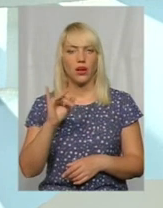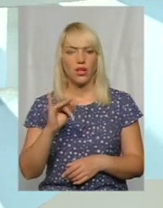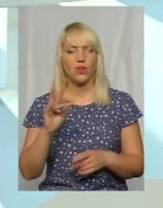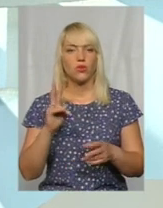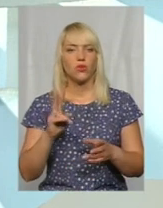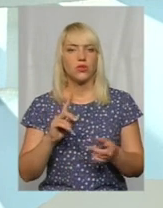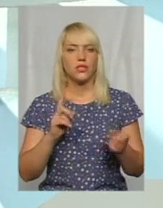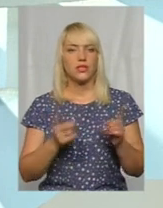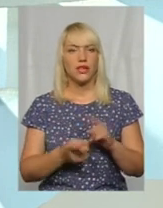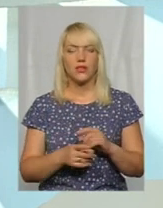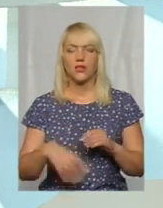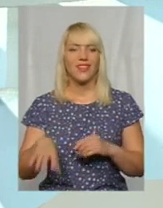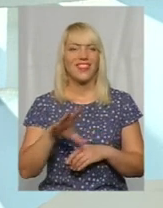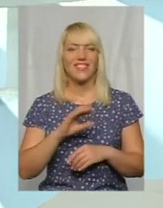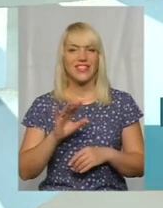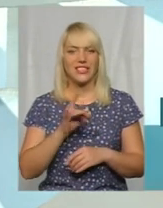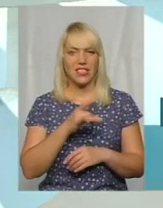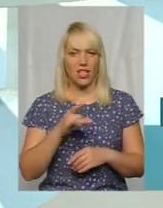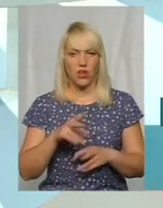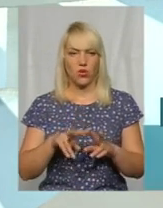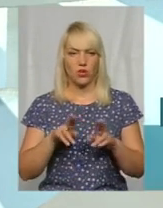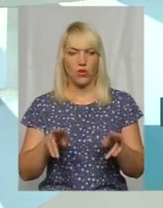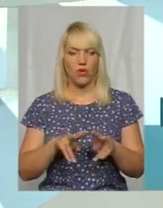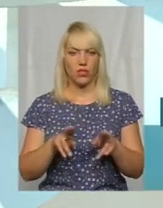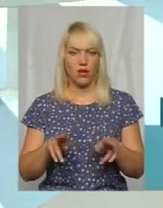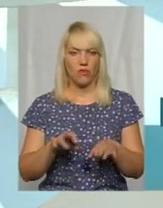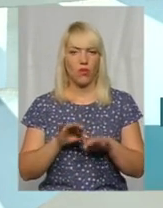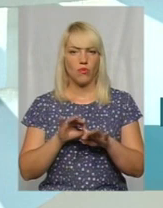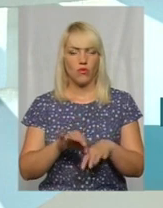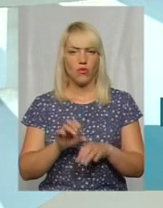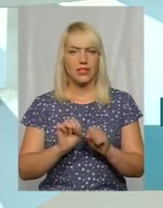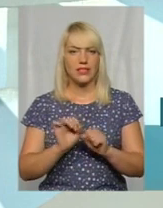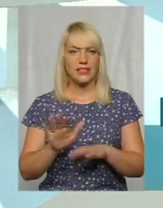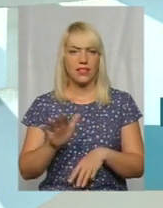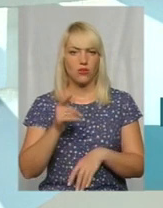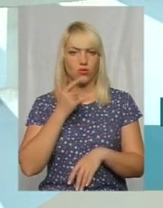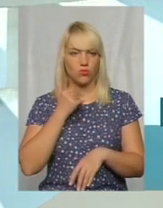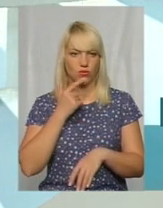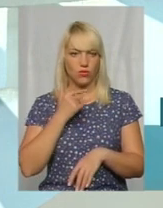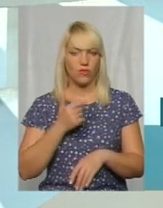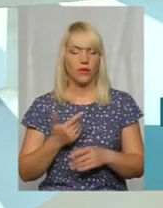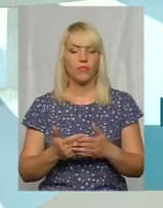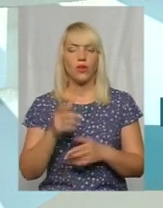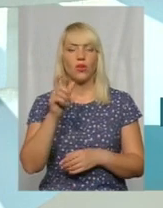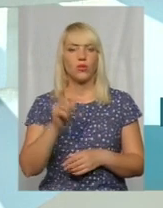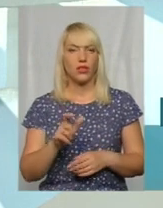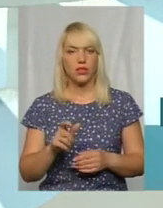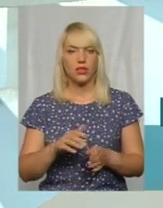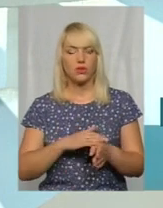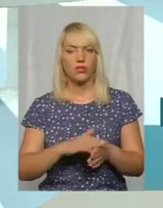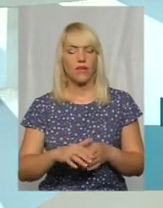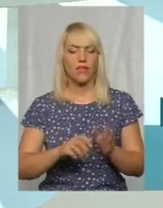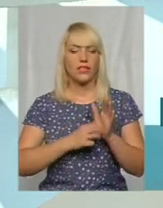Не всі райони однаково проводять здачу крові, зокрема, якщо особа, яка досягла 18